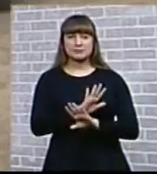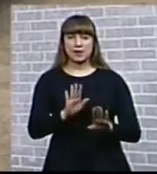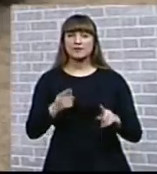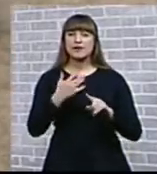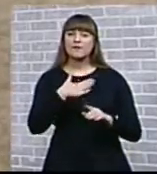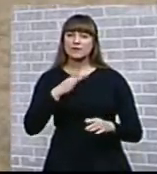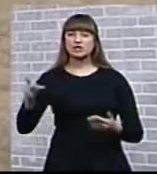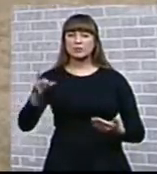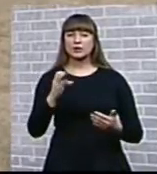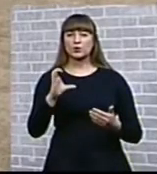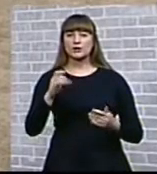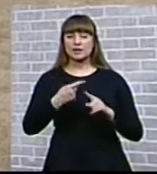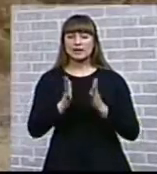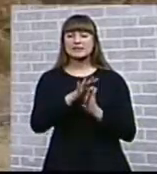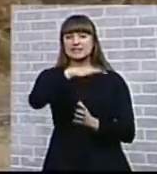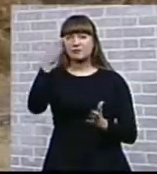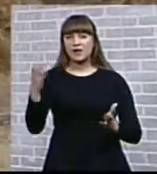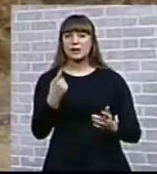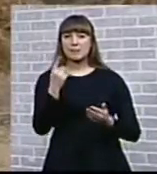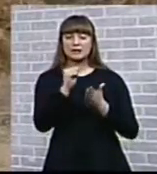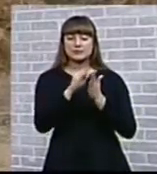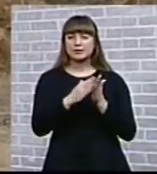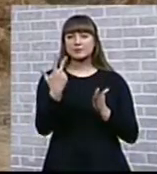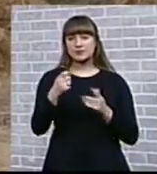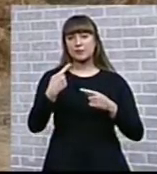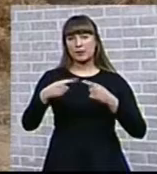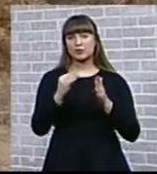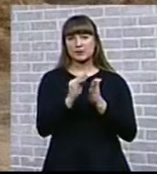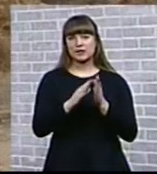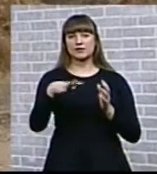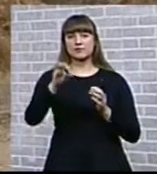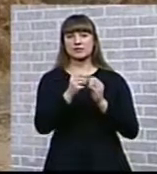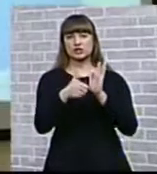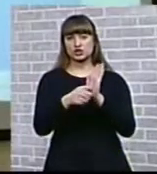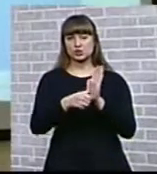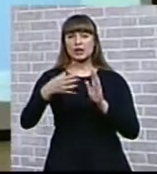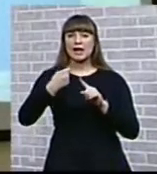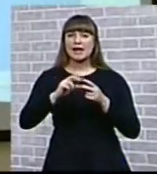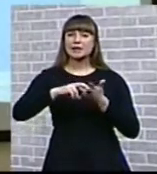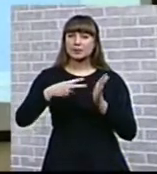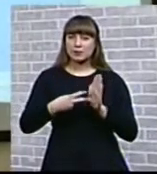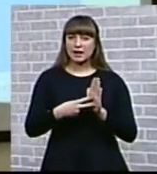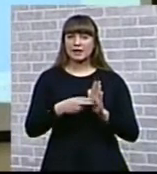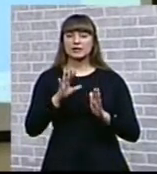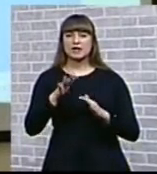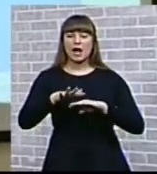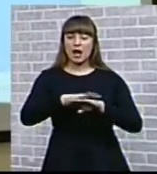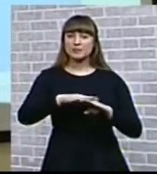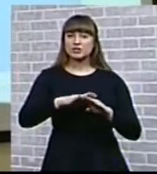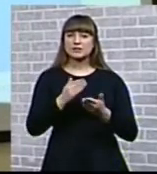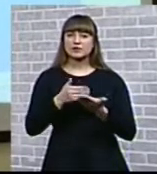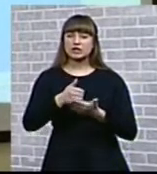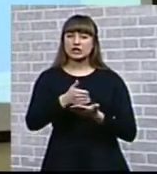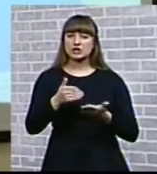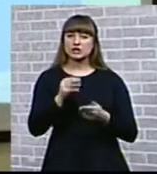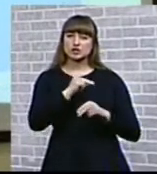Ведь только в нашем регионе стихийных свалок по одним данным 300, по другим – все 600. Проект «Интерактивная карта свалок» станет общественной службой одного